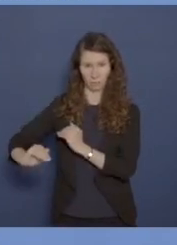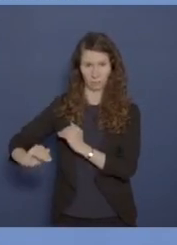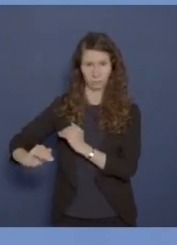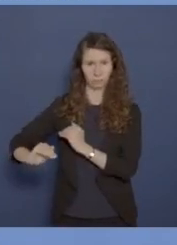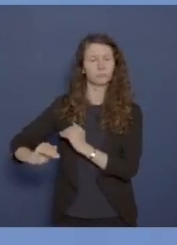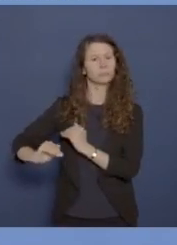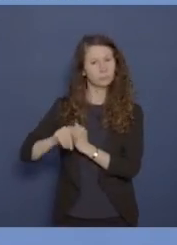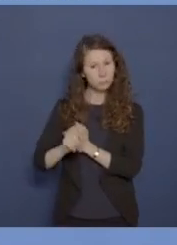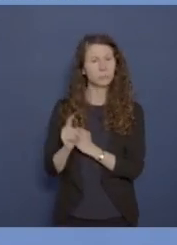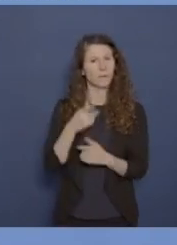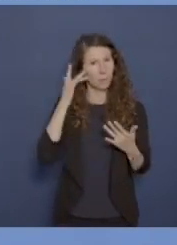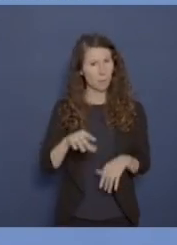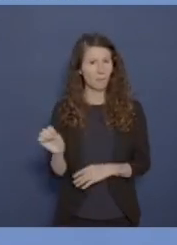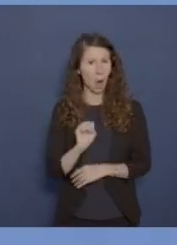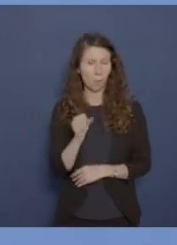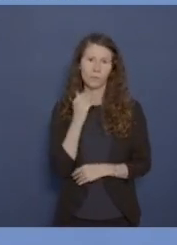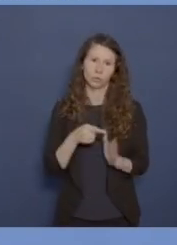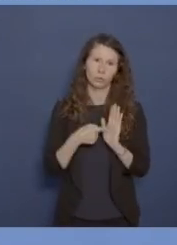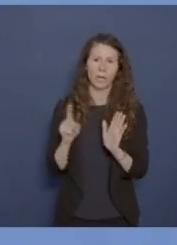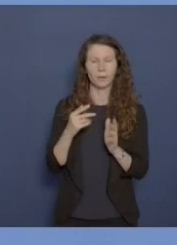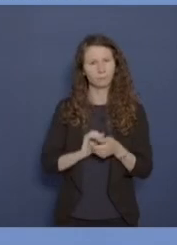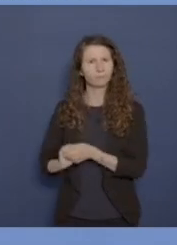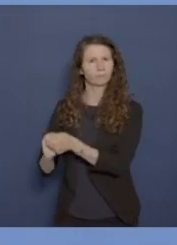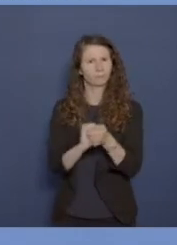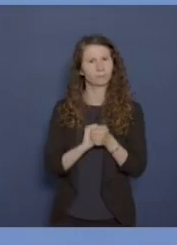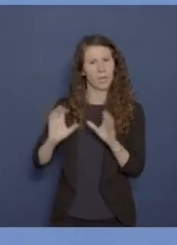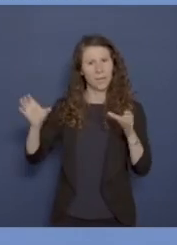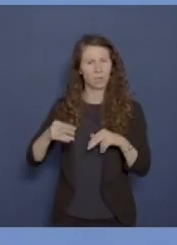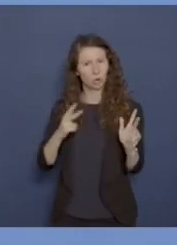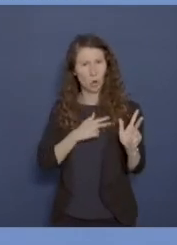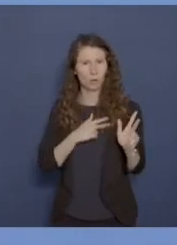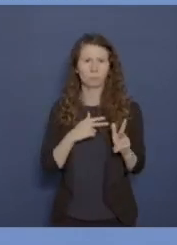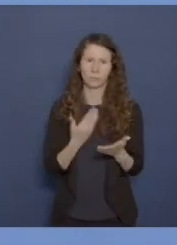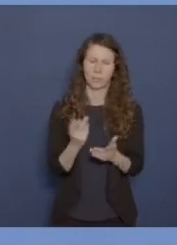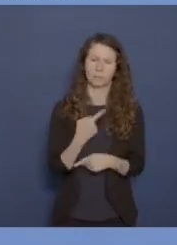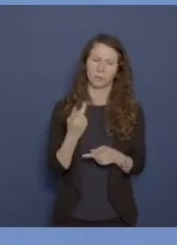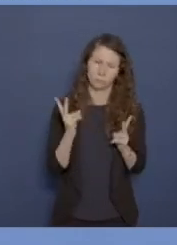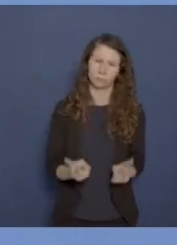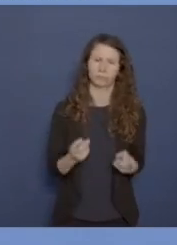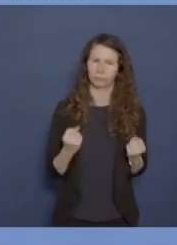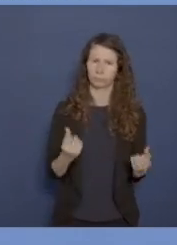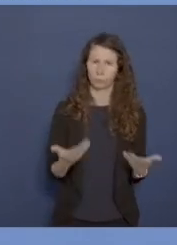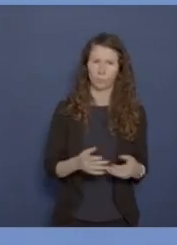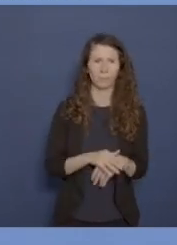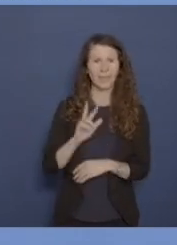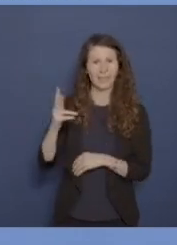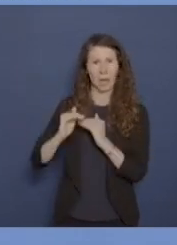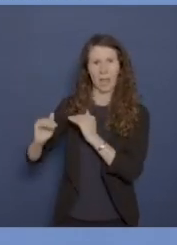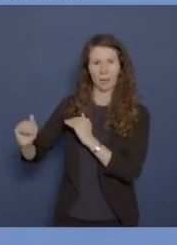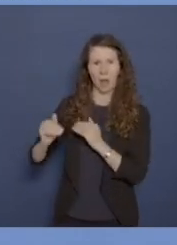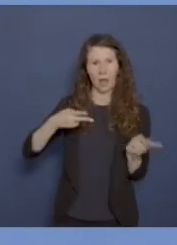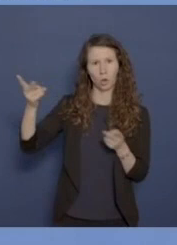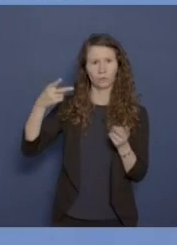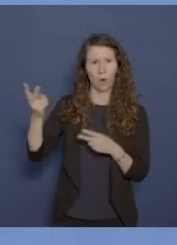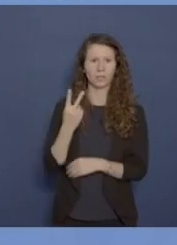unserer Bündnis- und Gemeinschaftstreue. Und die steht für Deutschland außer Frage. Für Drittländer wurden Ausfuhrgenehmigungen in Höhe von